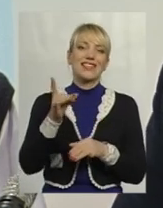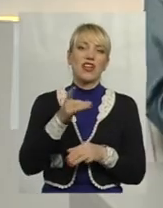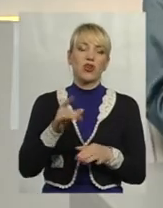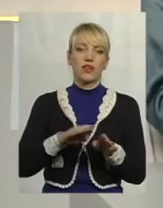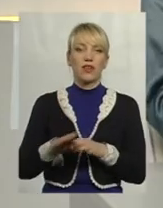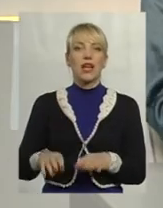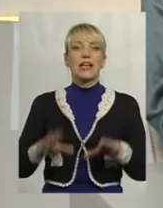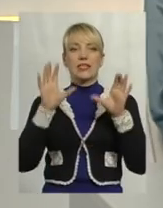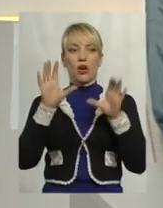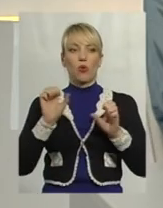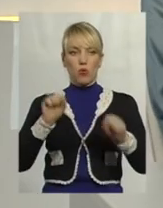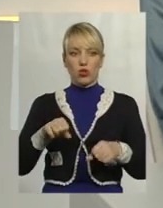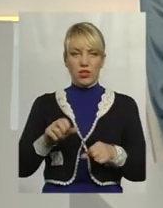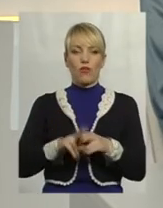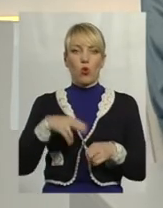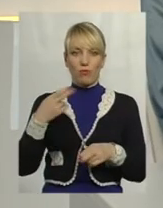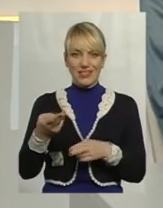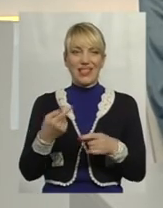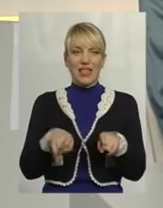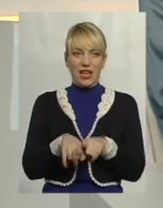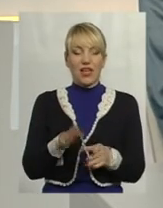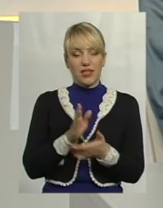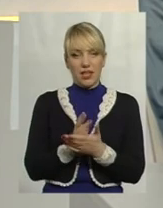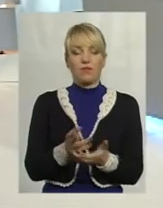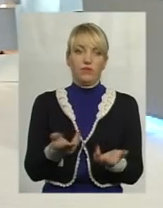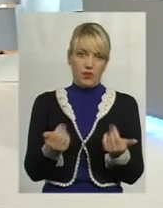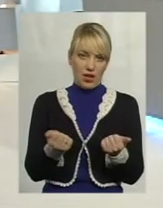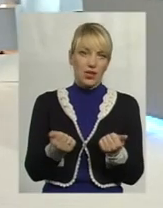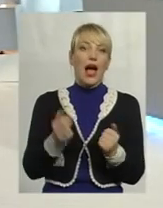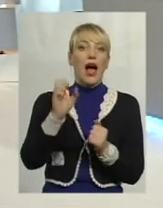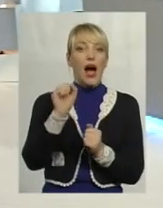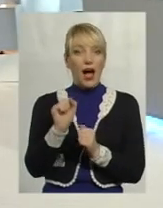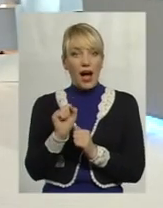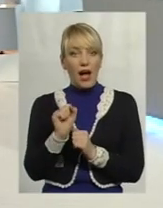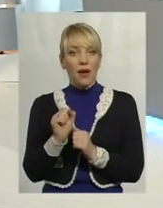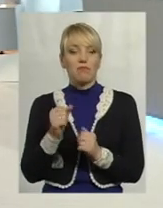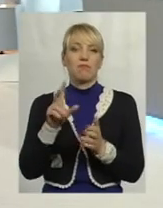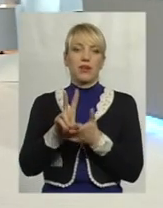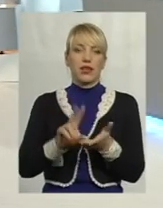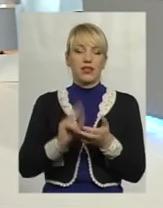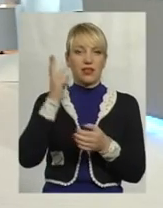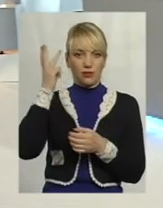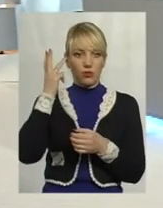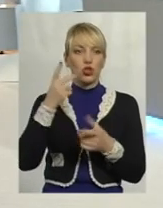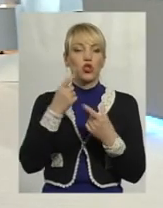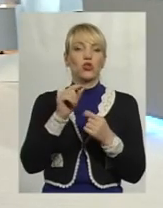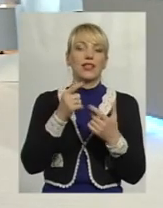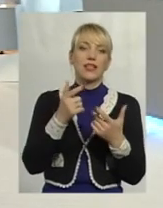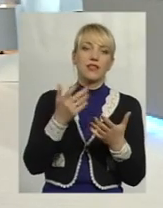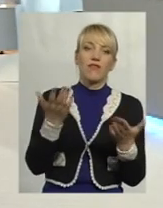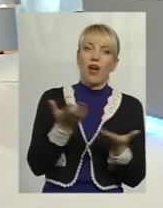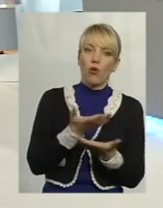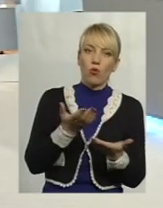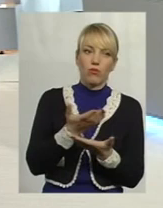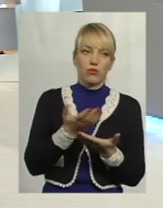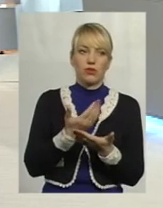Законодавча можливість компенсації ТКІР, так розумію. А приклади на Хмельниччині, щоб десь в якомусь,